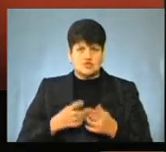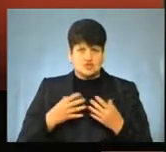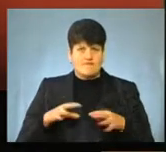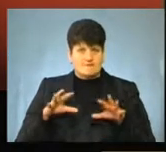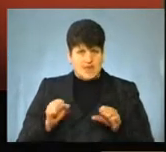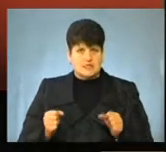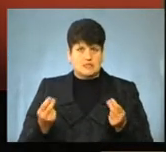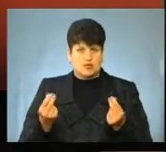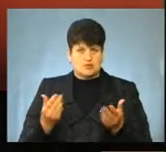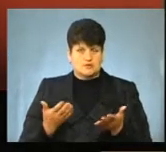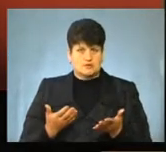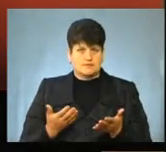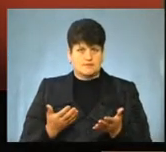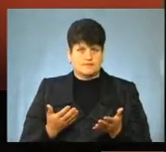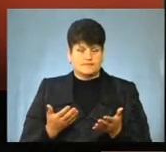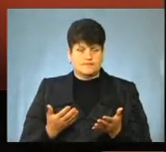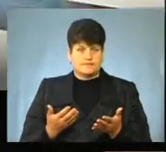власні кошти чи таке інше?